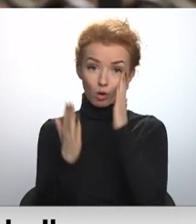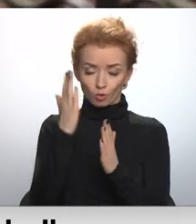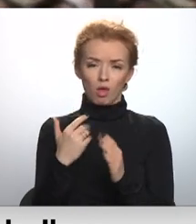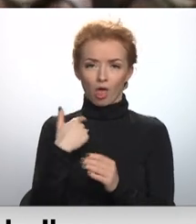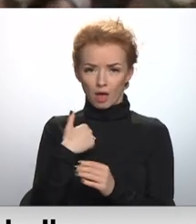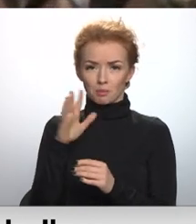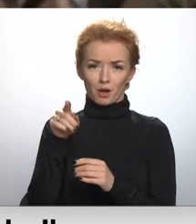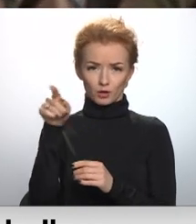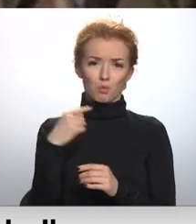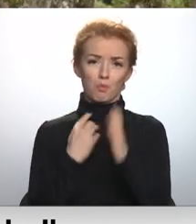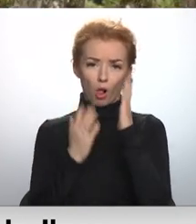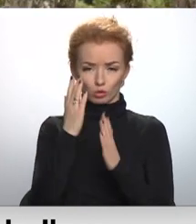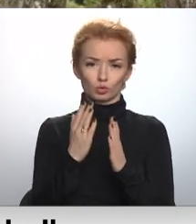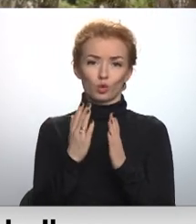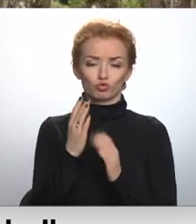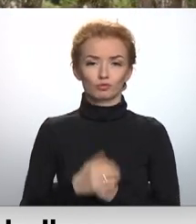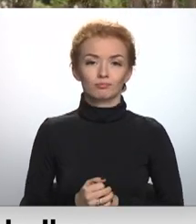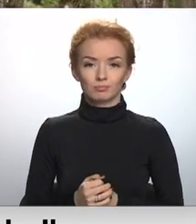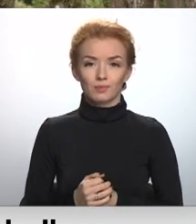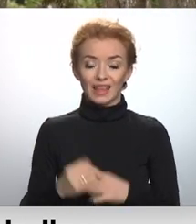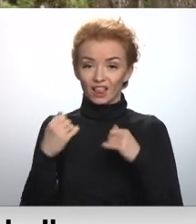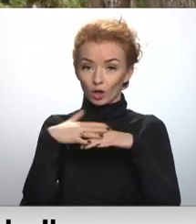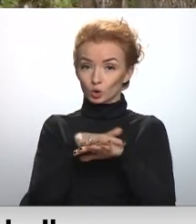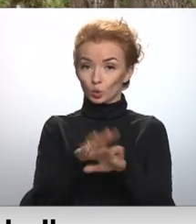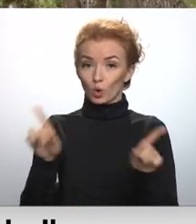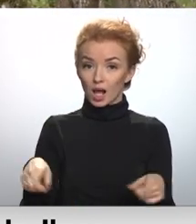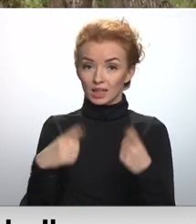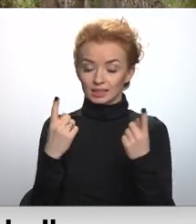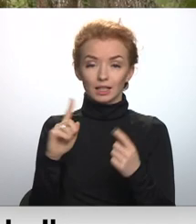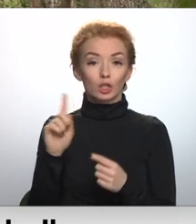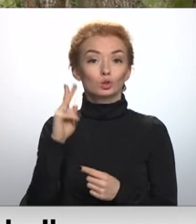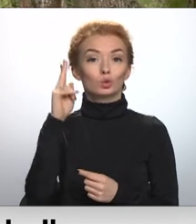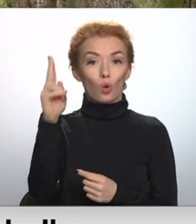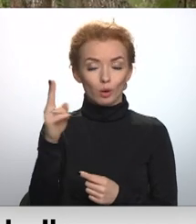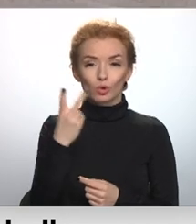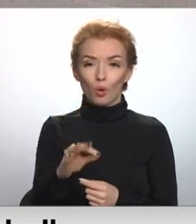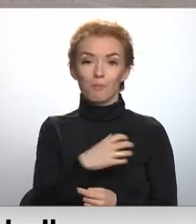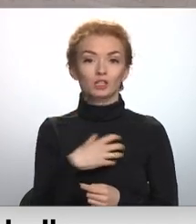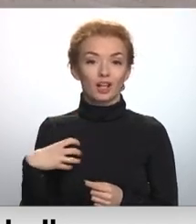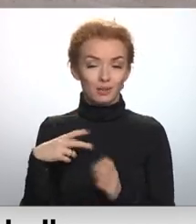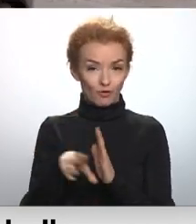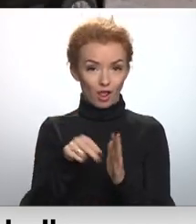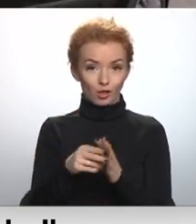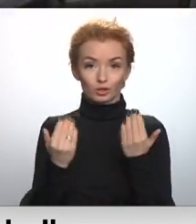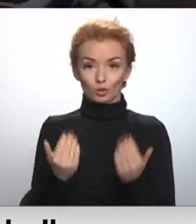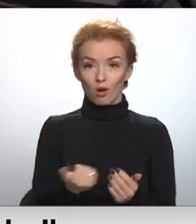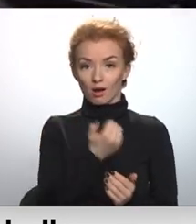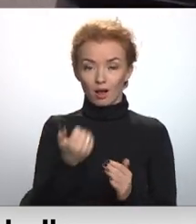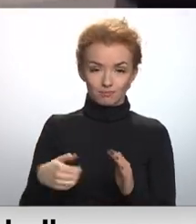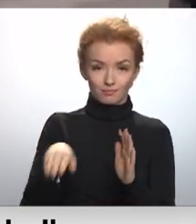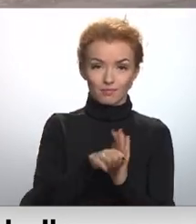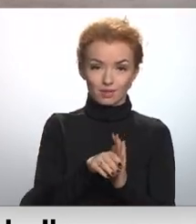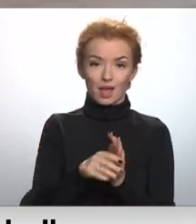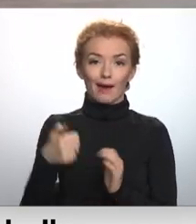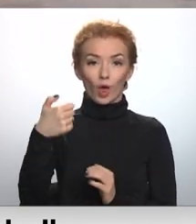tad es par viņu balsošu. Infrastruktūras attīstīšana ir soliems, ar ko pašvaldību vēlēšanās šogad startēja Georgijas